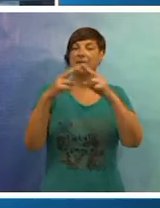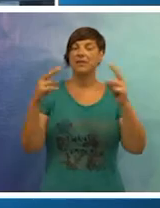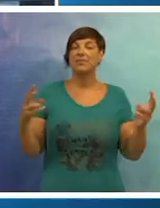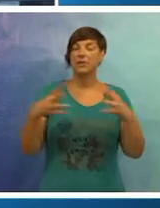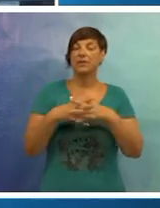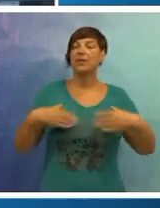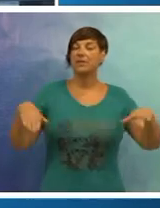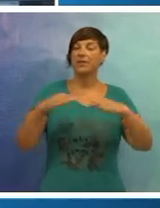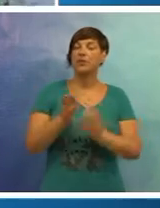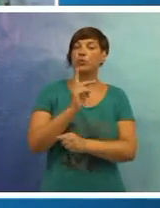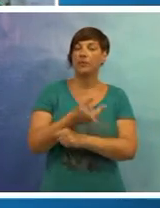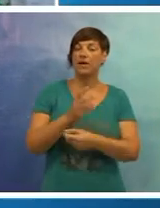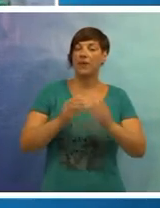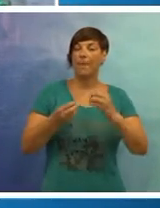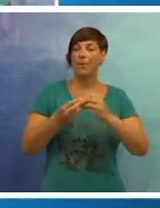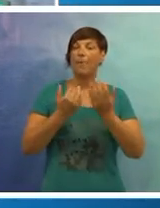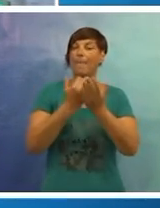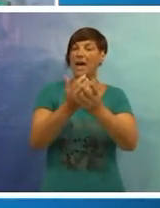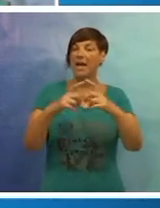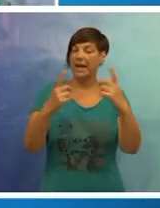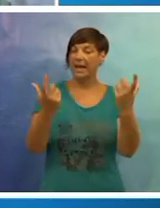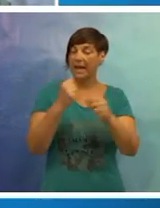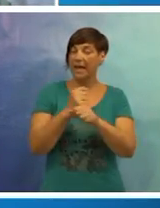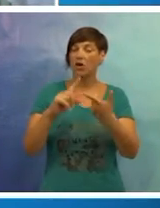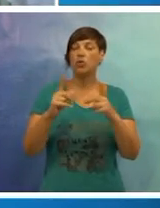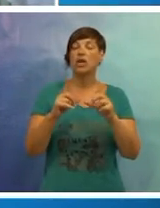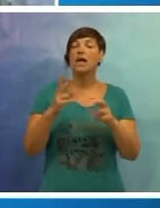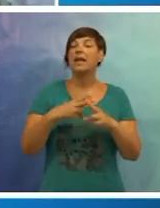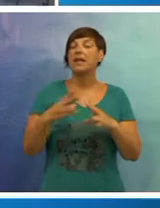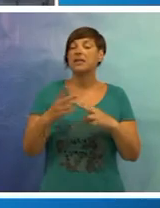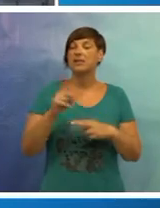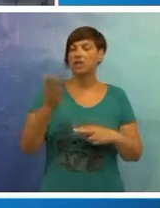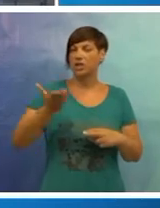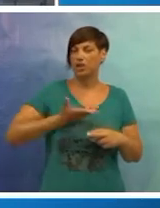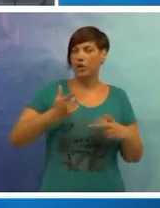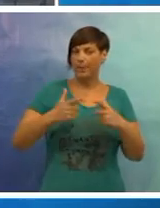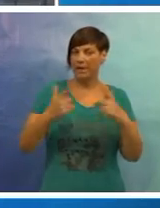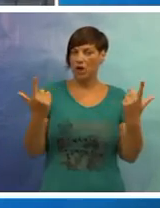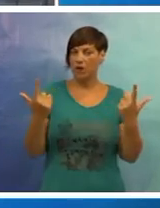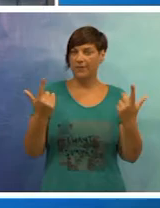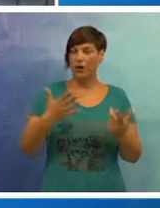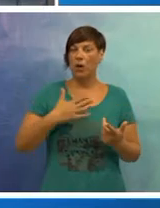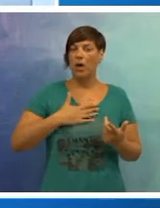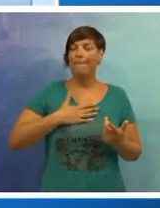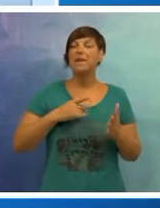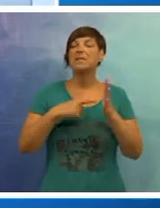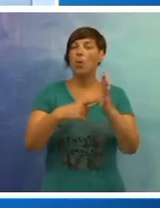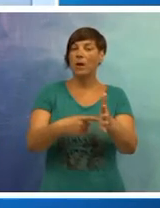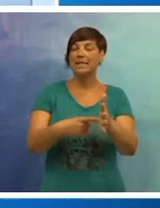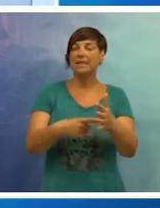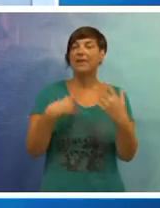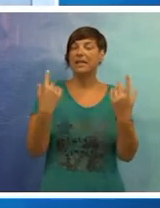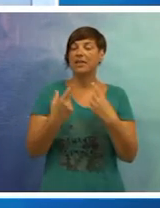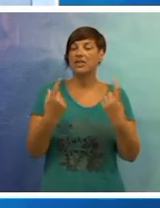Predstavnici Mosta u Gradskom viječu ponovno upozoravaju na problem Marine Gruž, odnosno na razloge zbog kojih neće moći dobiti uporabnu dozvolu. Mi smo